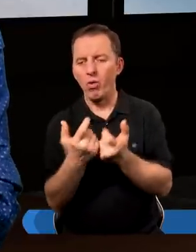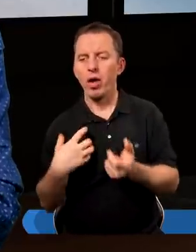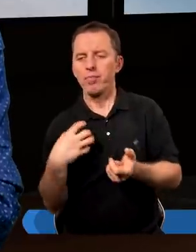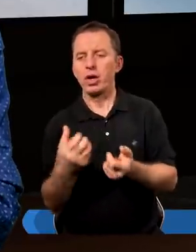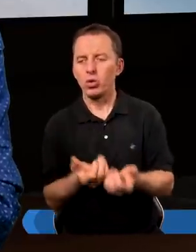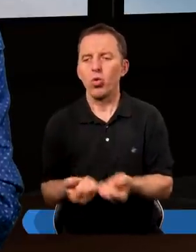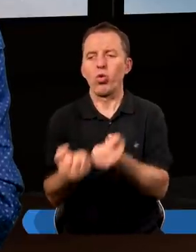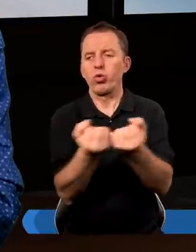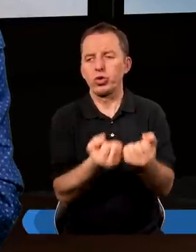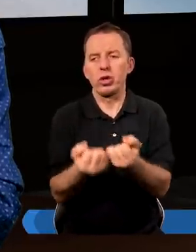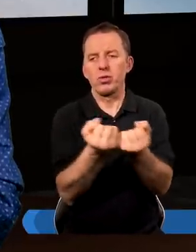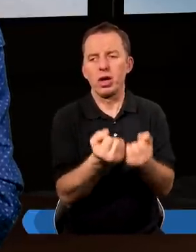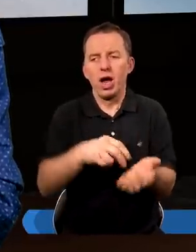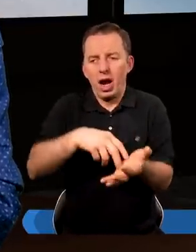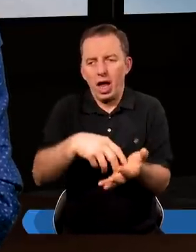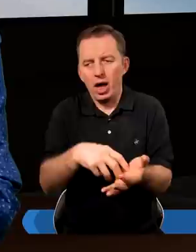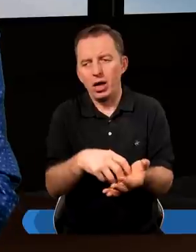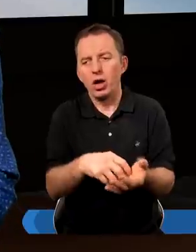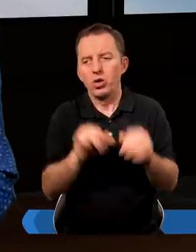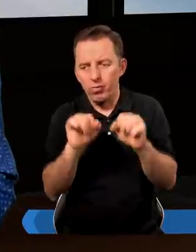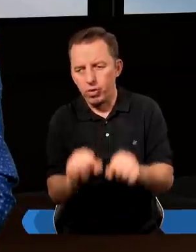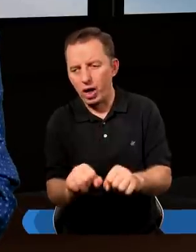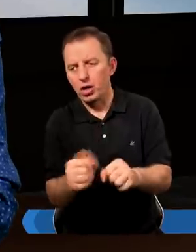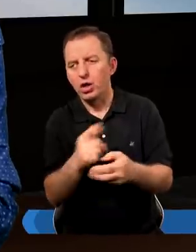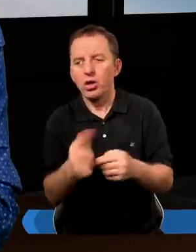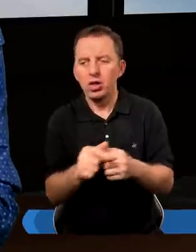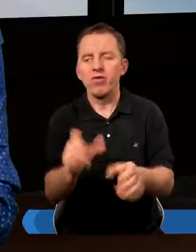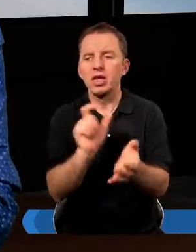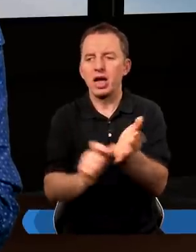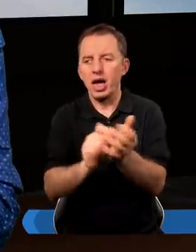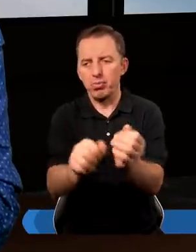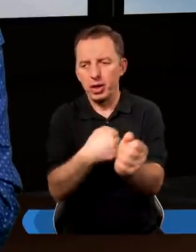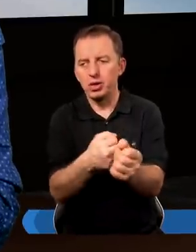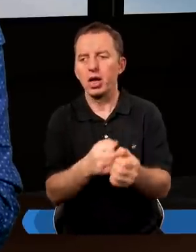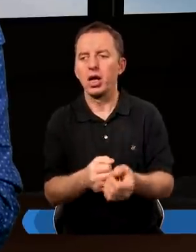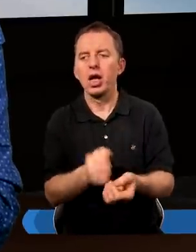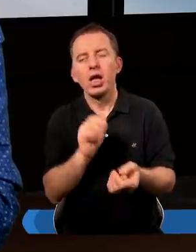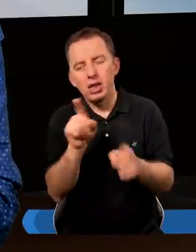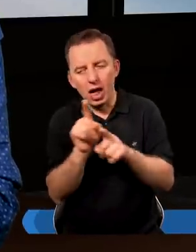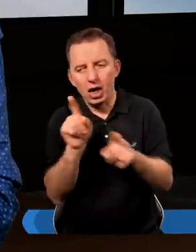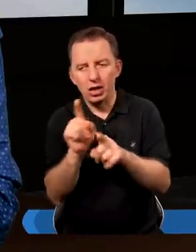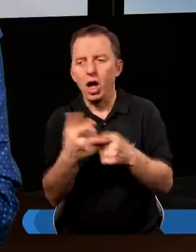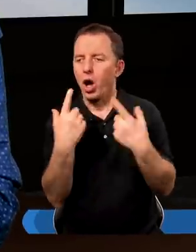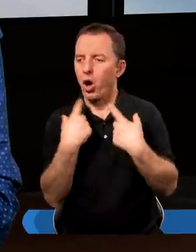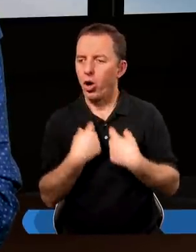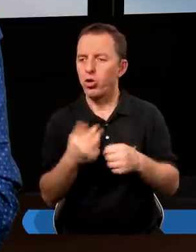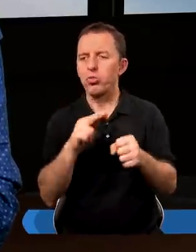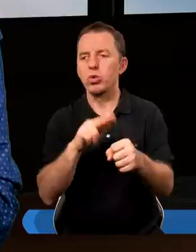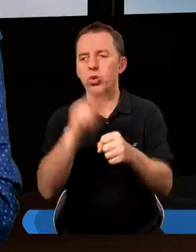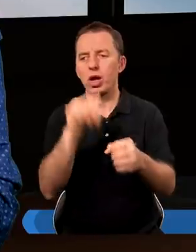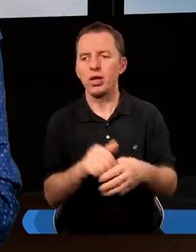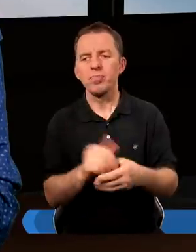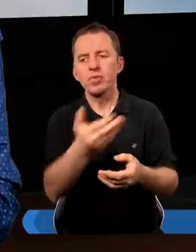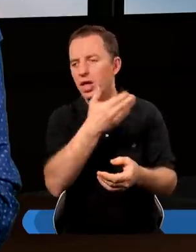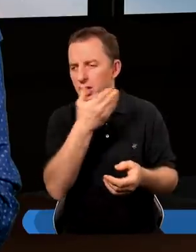majątek utrzymać. Lęk, czy trzymać w banku, czy trzymać w skarpecie. I tak samo u osób, które